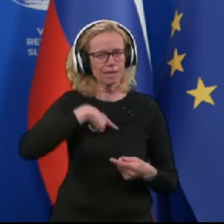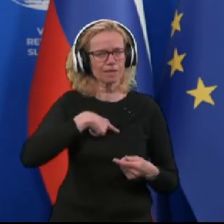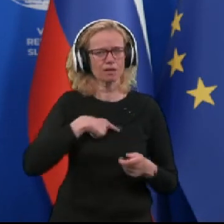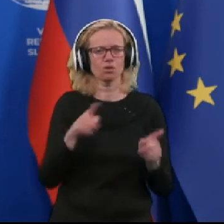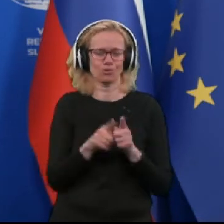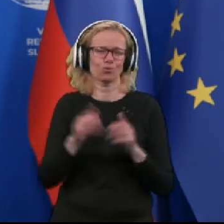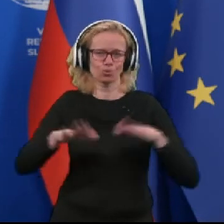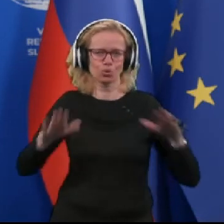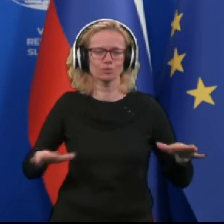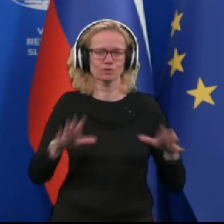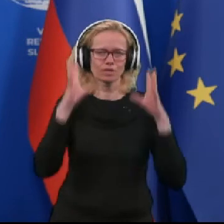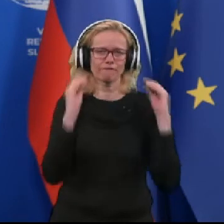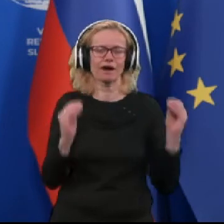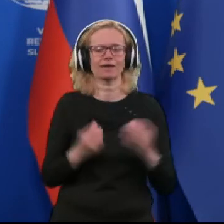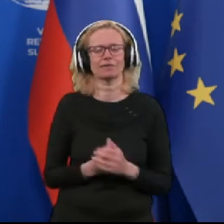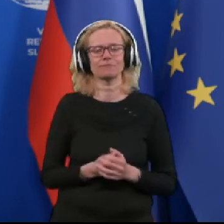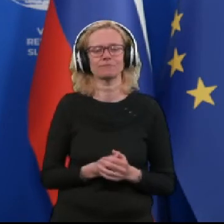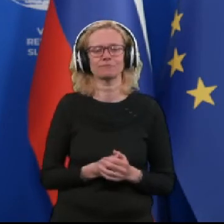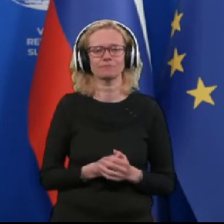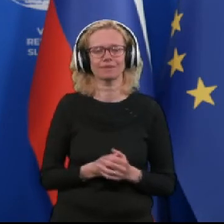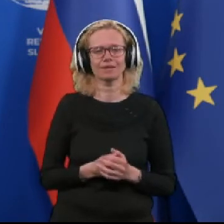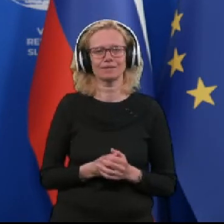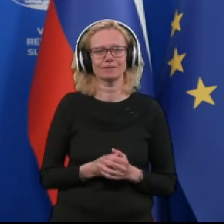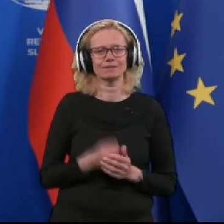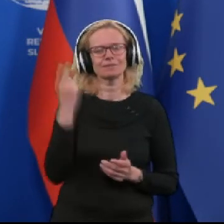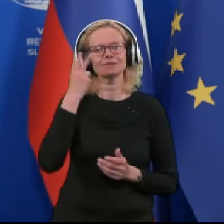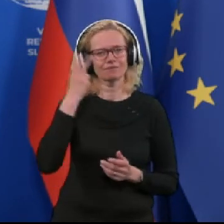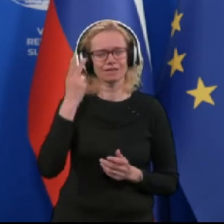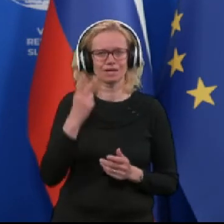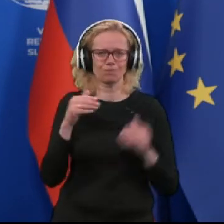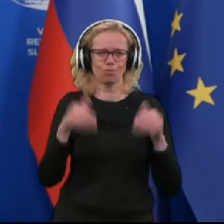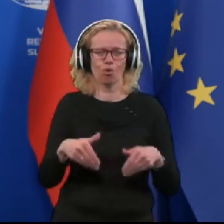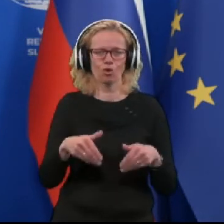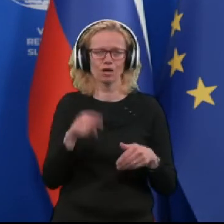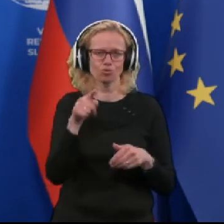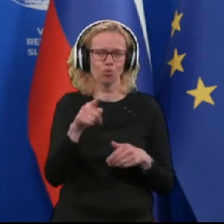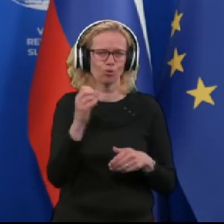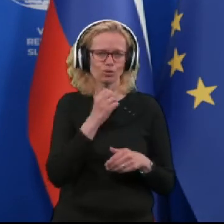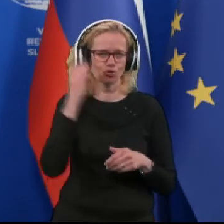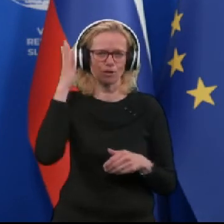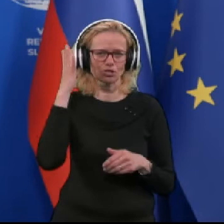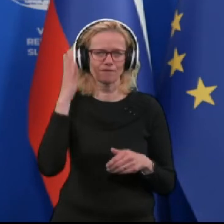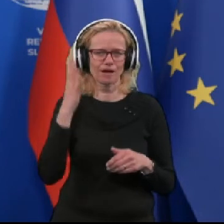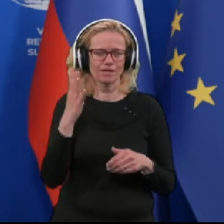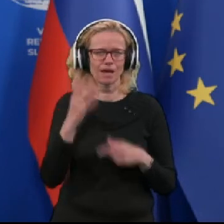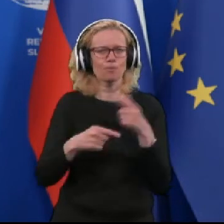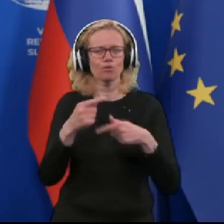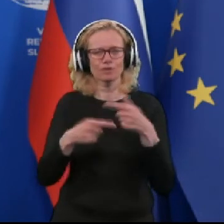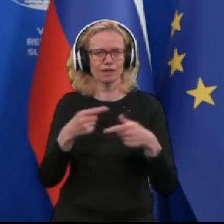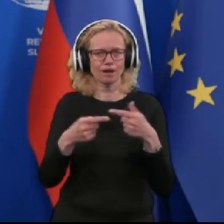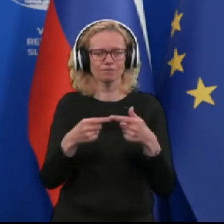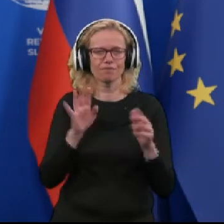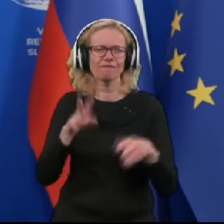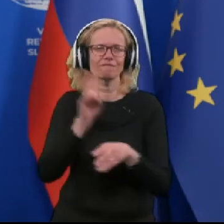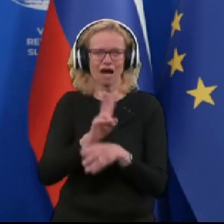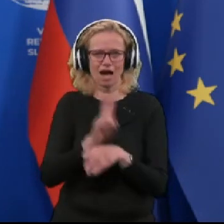otroci vajeni. Seveda mora pa to izobraževanje potekati na varen način